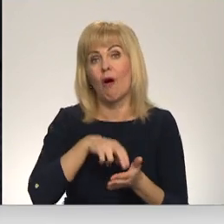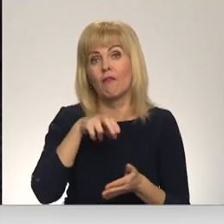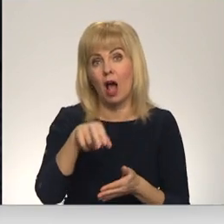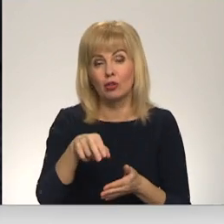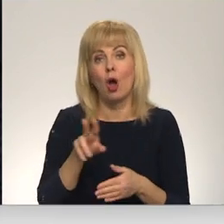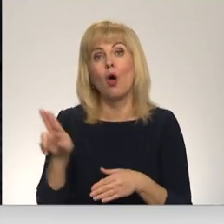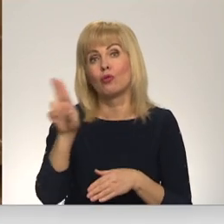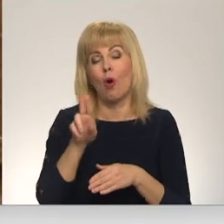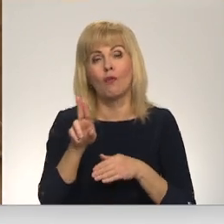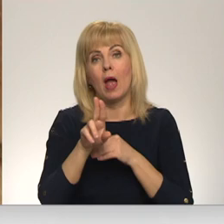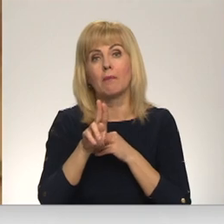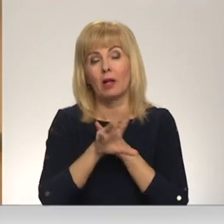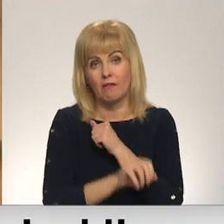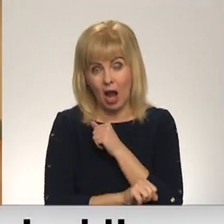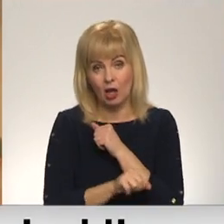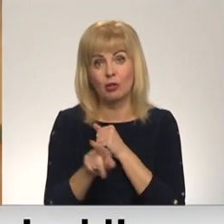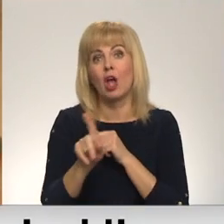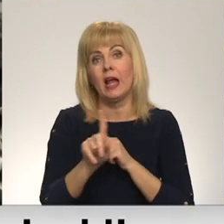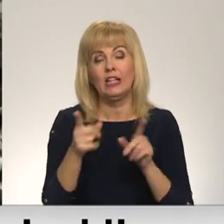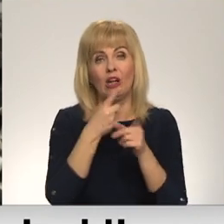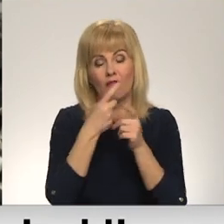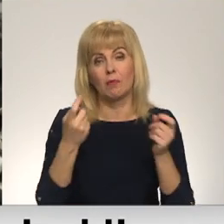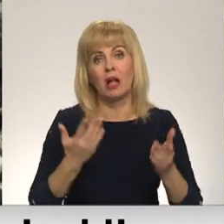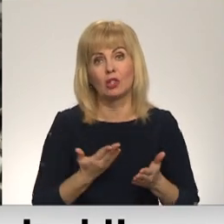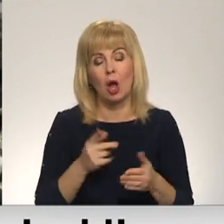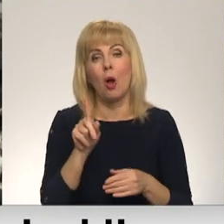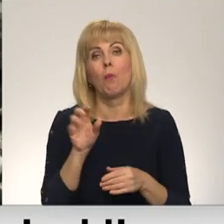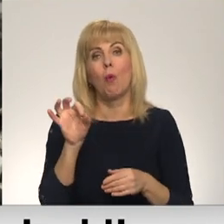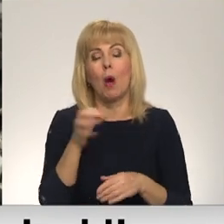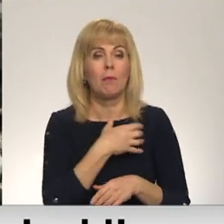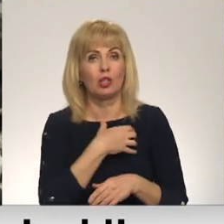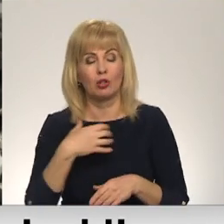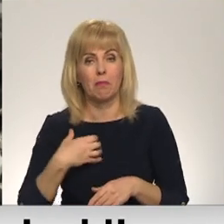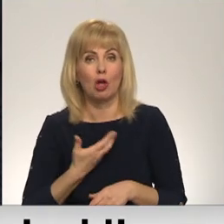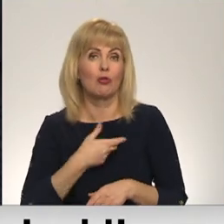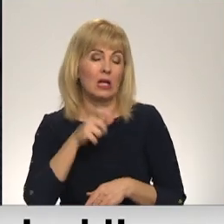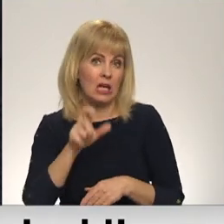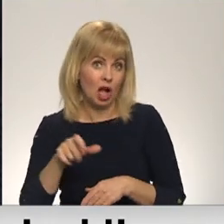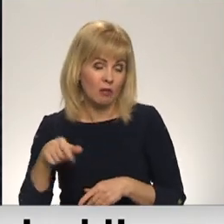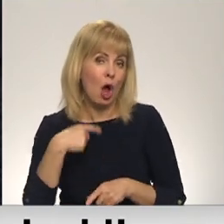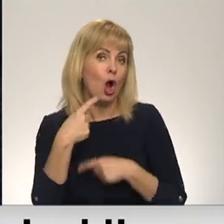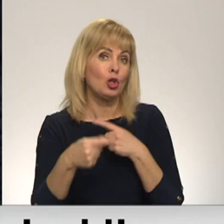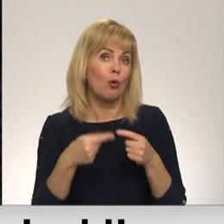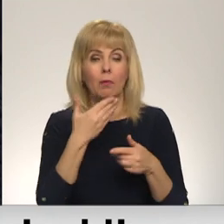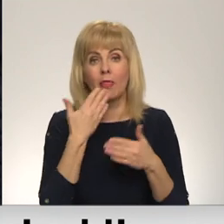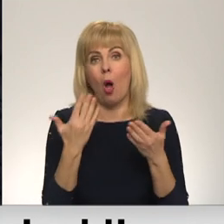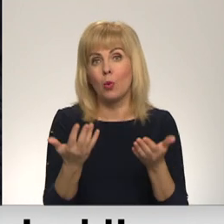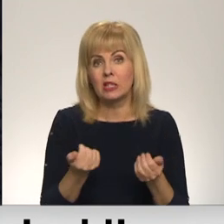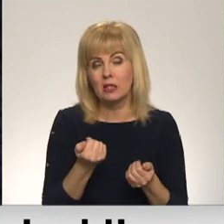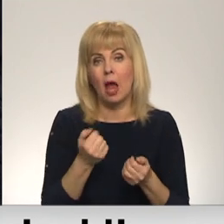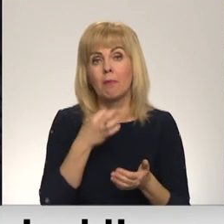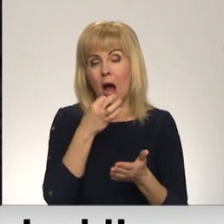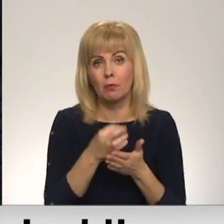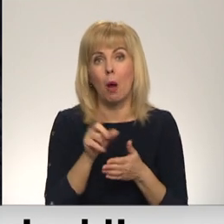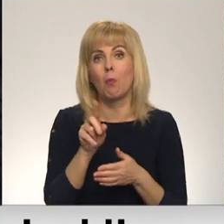novembra beigās, jo viņiem ir informācija, ka tur dzīvo popas pašvaldības iedzīvotāji. Vēl jau priemenu saņemt nekādu atbildu